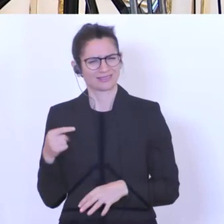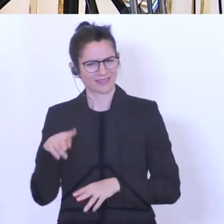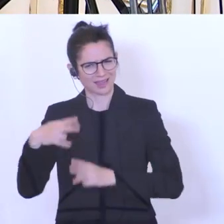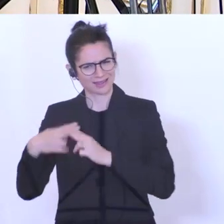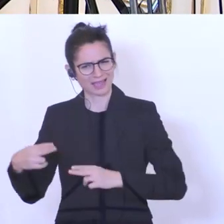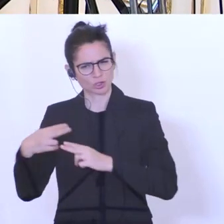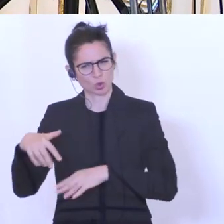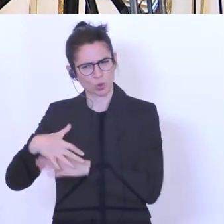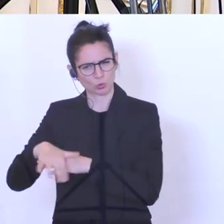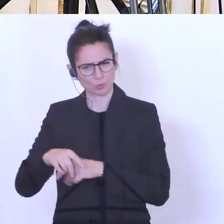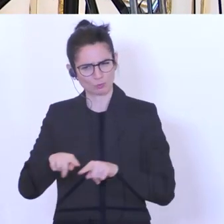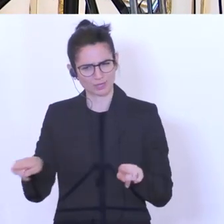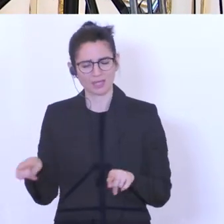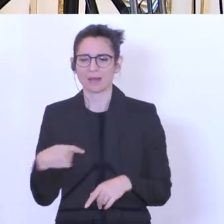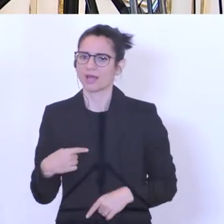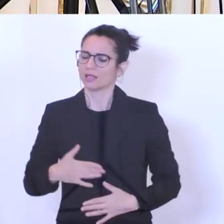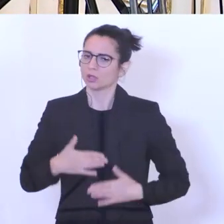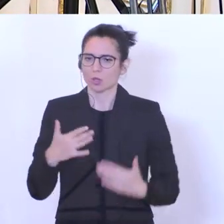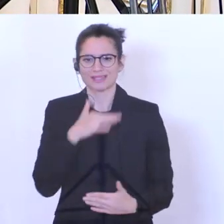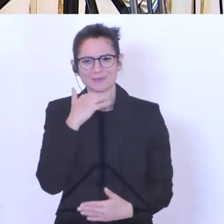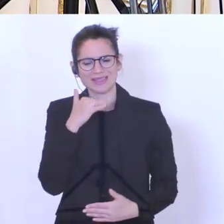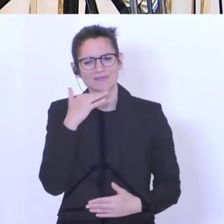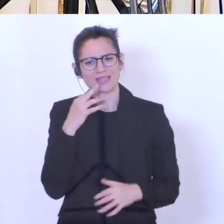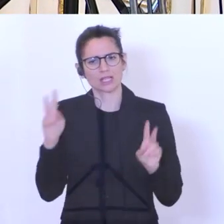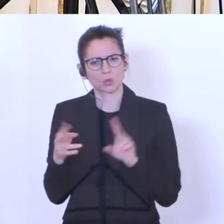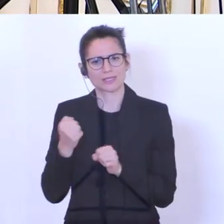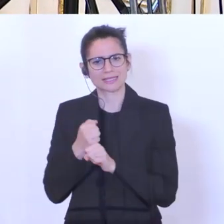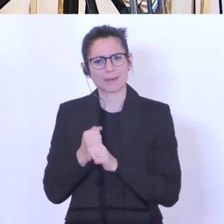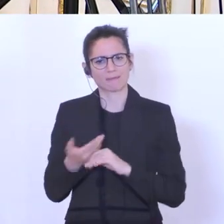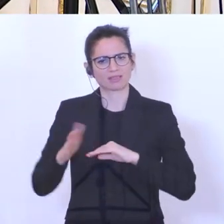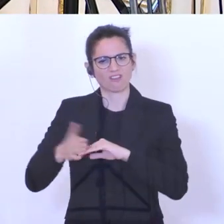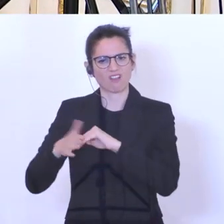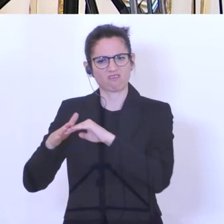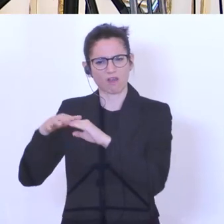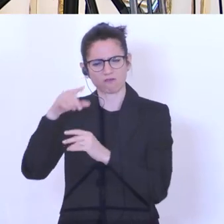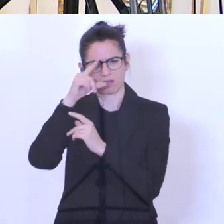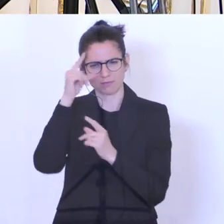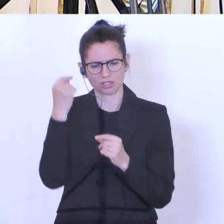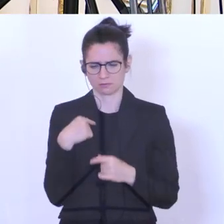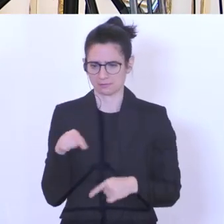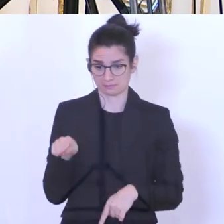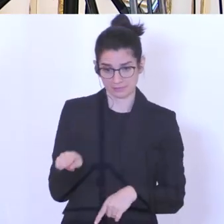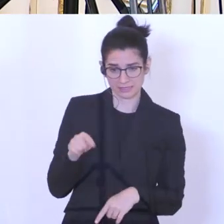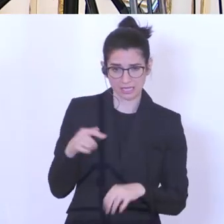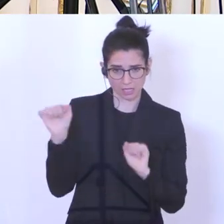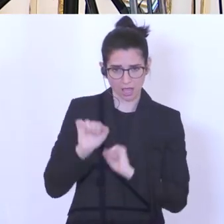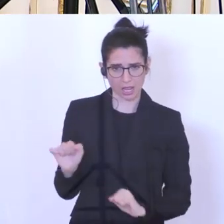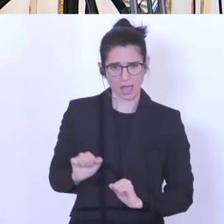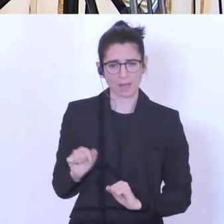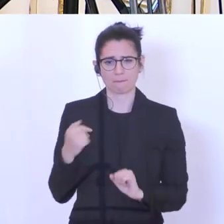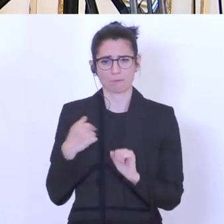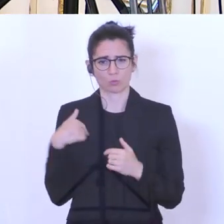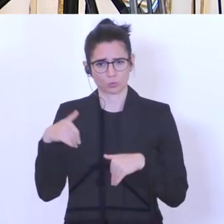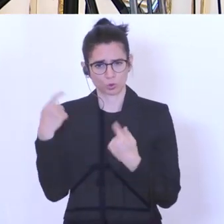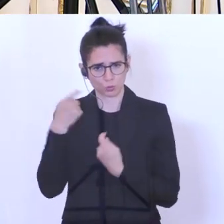steigt die Zahl der Menschen, die von Kurzarbeit betroffen sind, weiter an. War das so zu erwarten oder ist das ein Alarmsignal, wo man sich